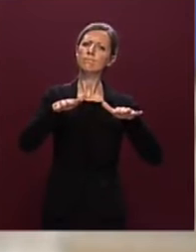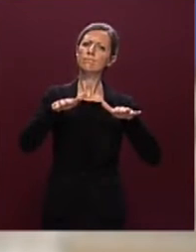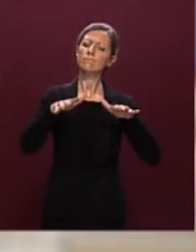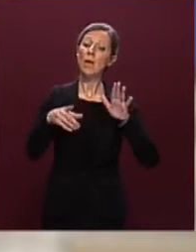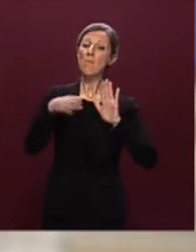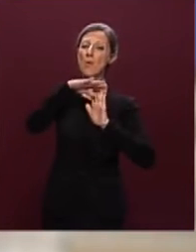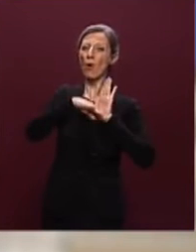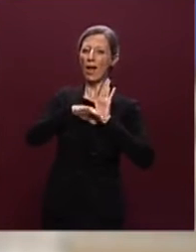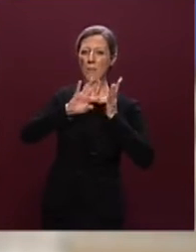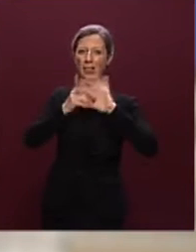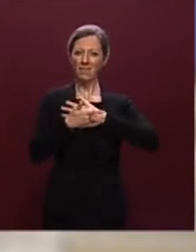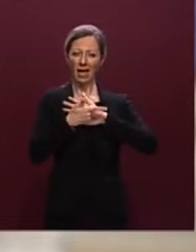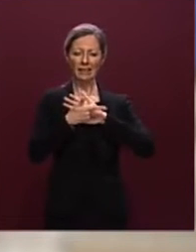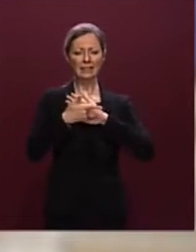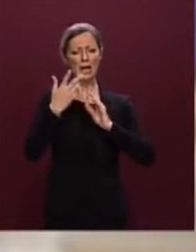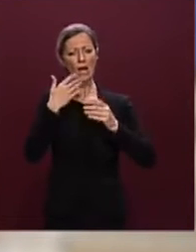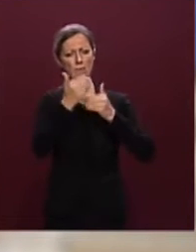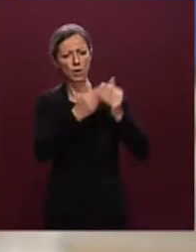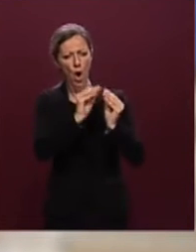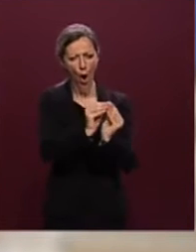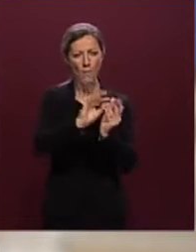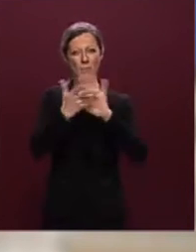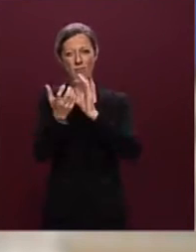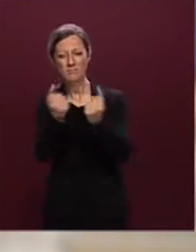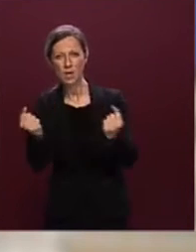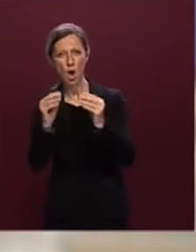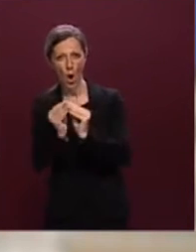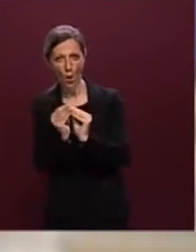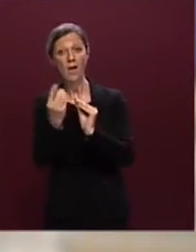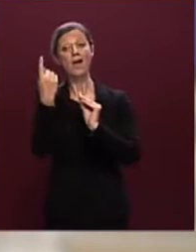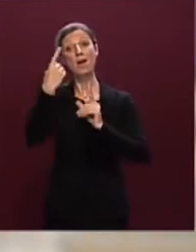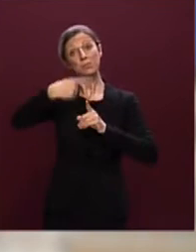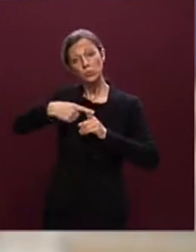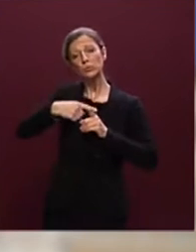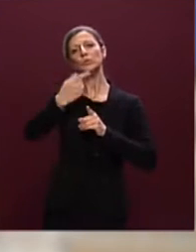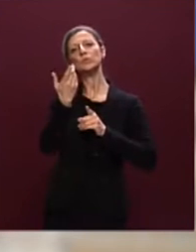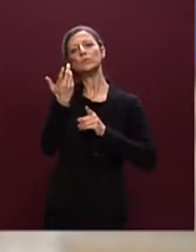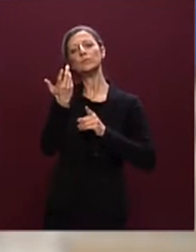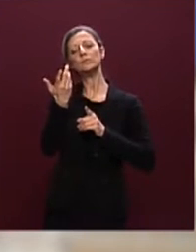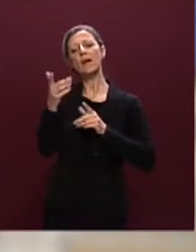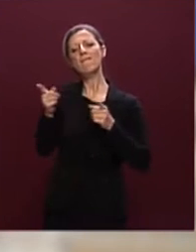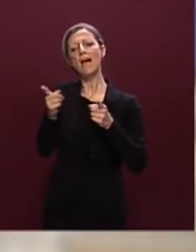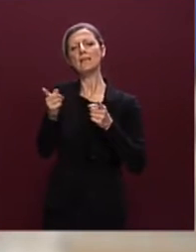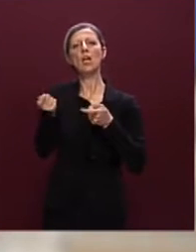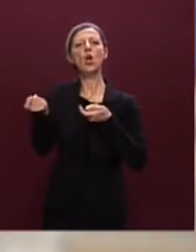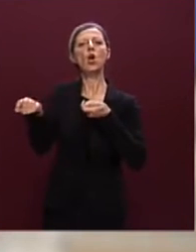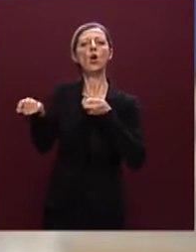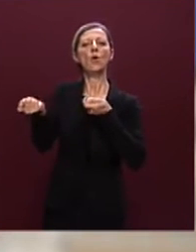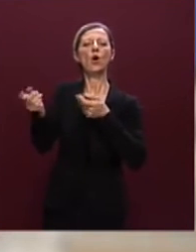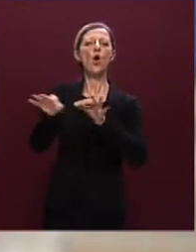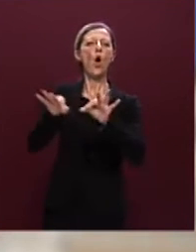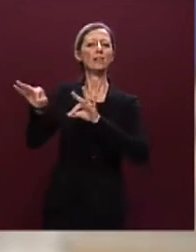programma e, dall'altra, avesse la possibilità di sviluppare una fase di coordinamento con le politiche